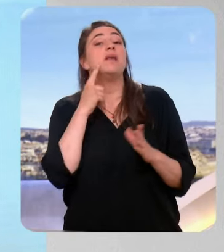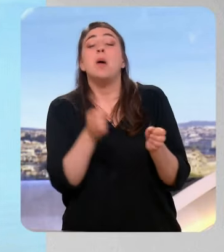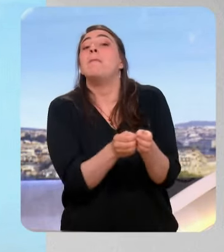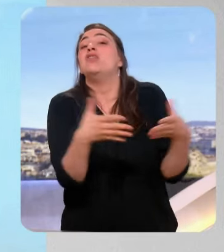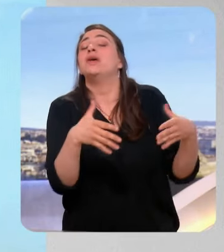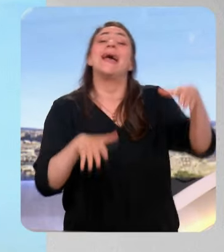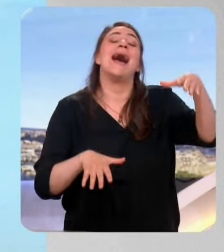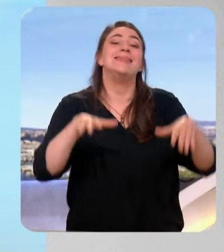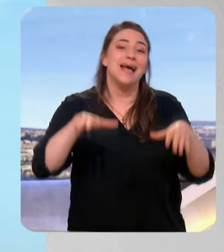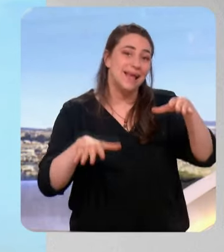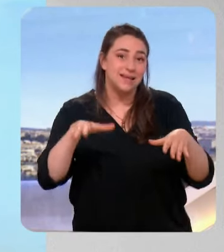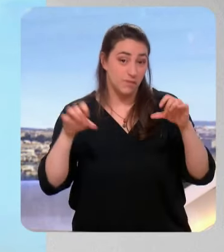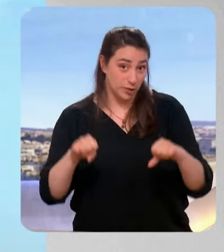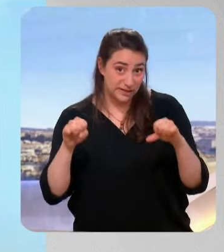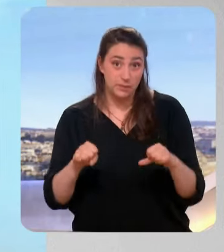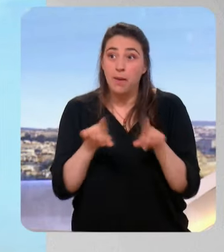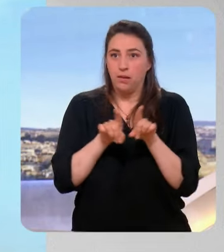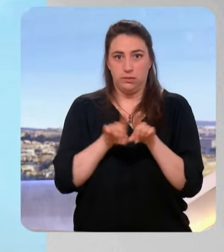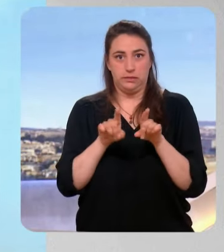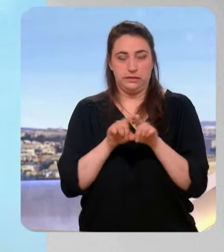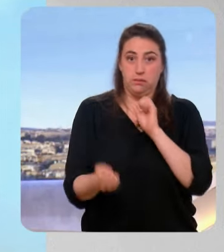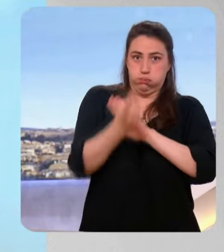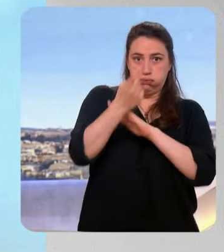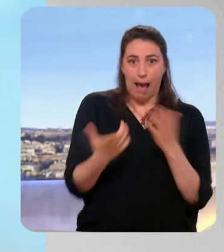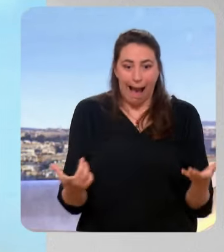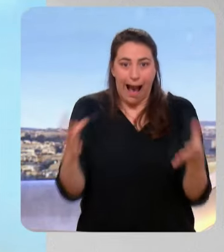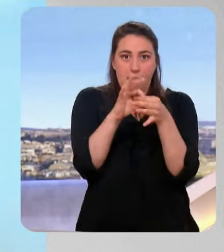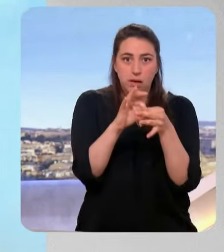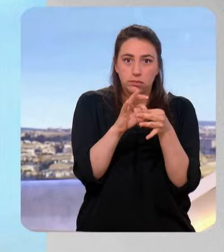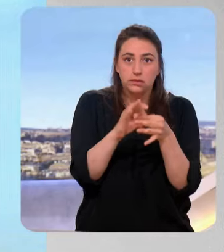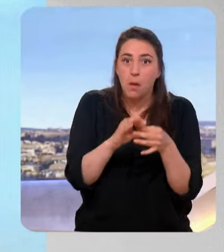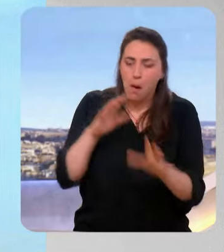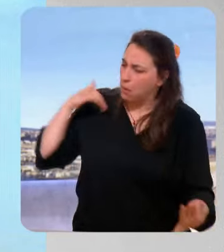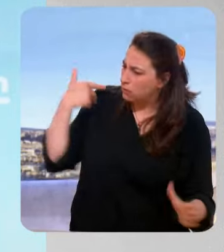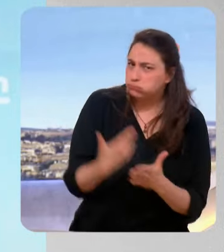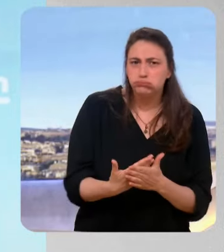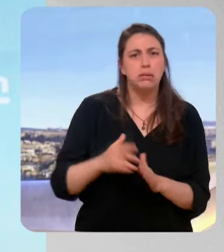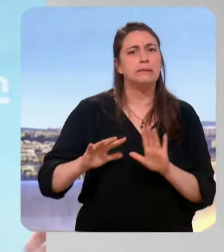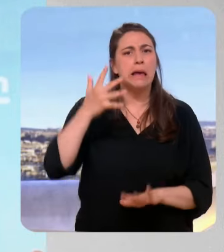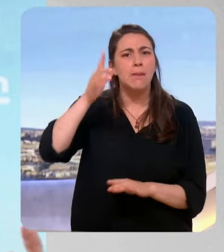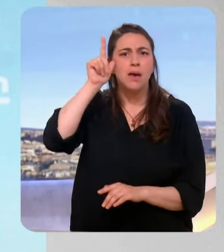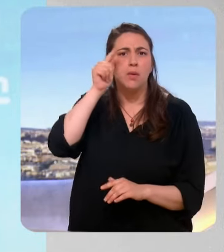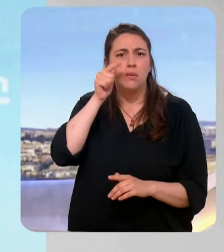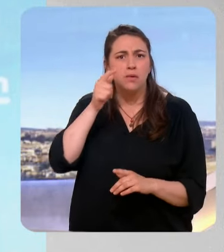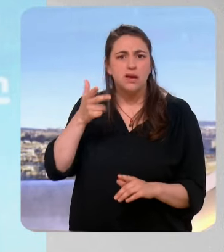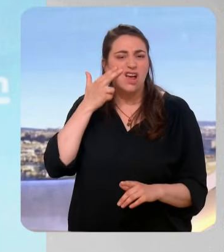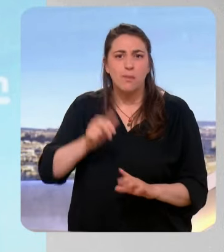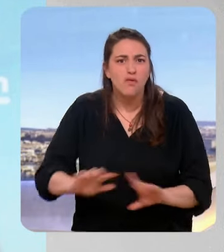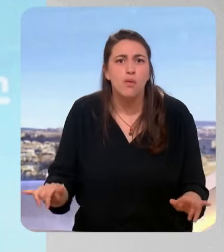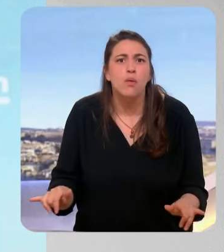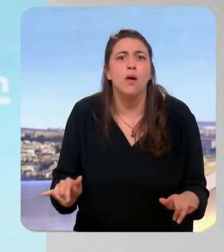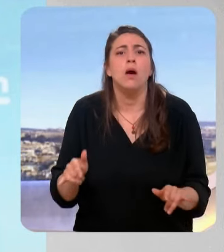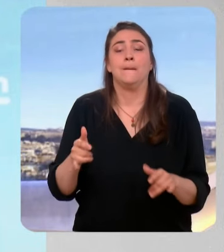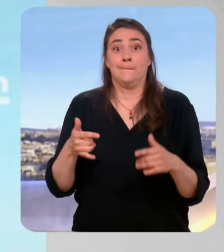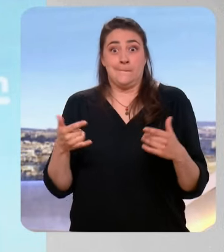possible, mais elle suppose des alliances que l'on n'a jamais vues sous la Ve République, des compromis que nos voisins, par exemple les Allemands, savent faire entre les